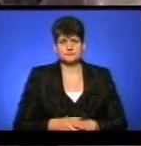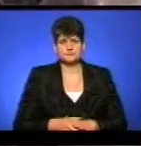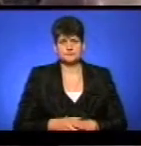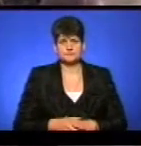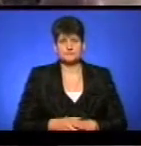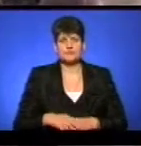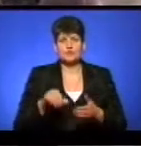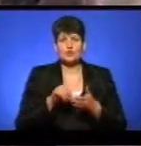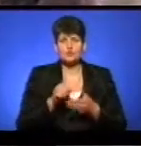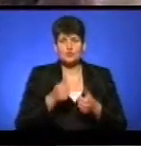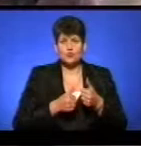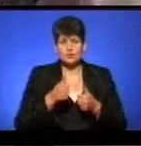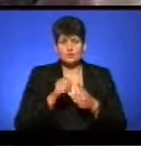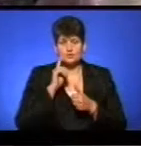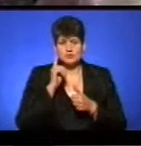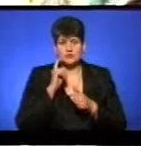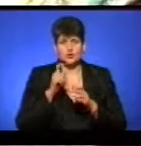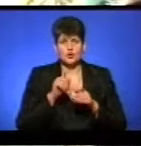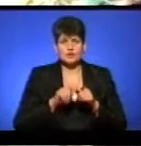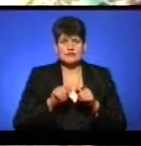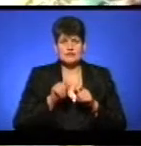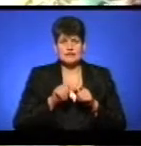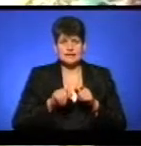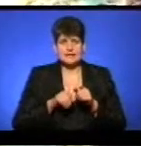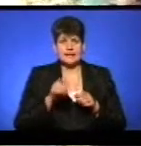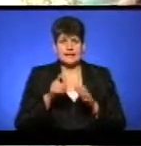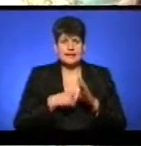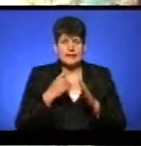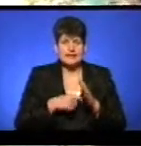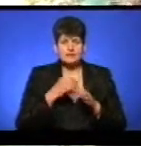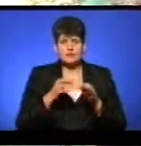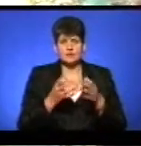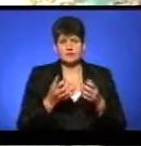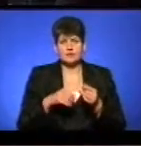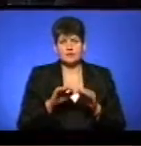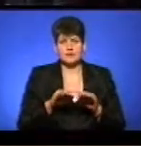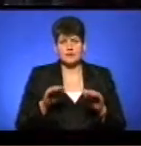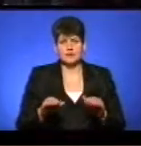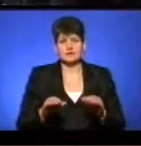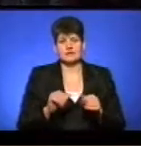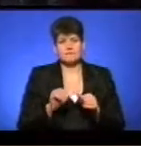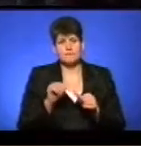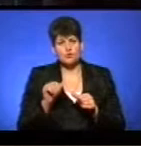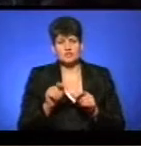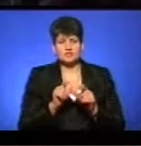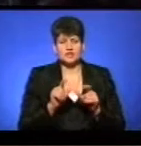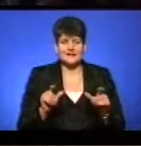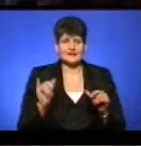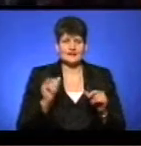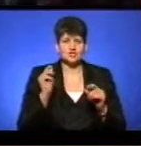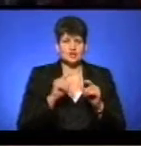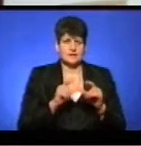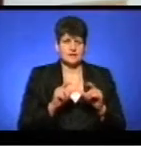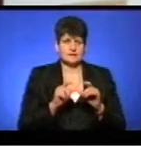Участь у конкурсі юних дослідників природи беруть учні та вихованці загальноосвітніх шкіл і позашкільних навчальних закладів